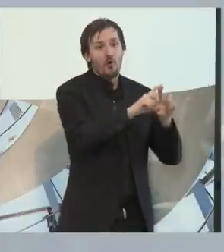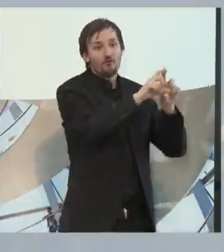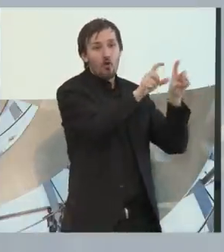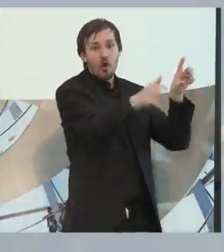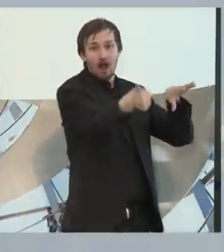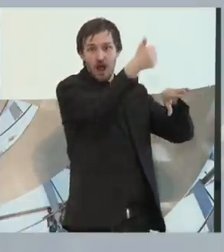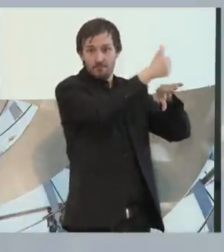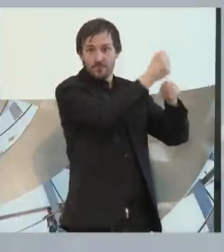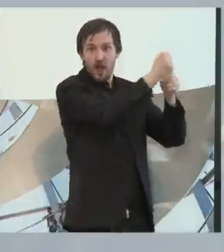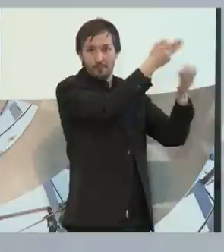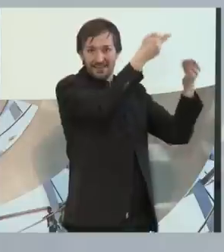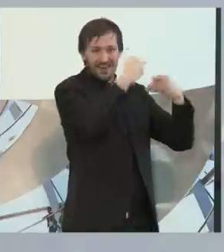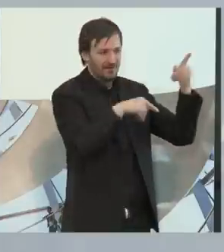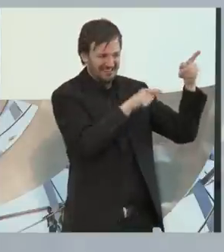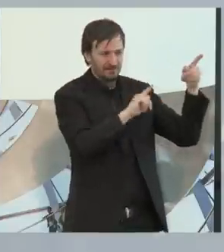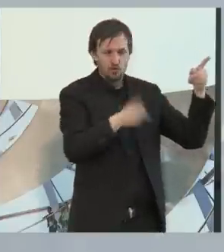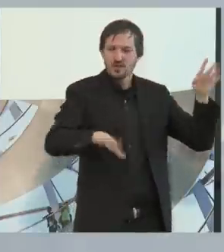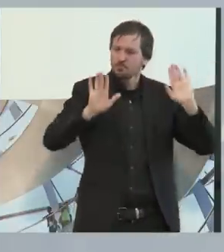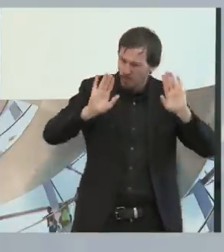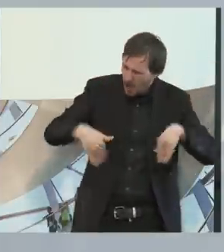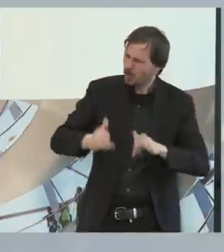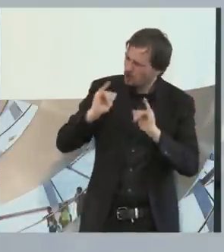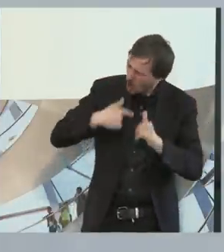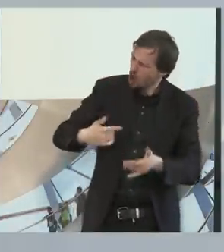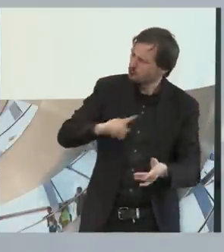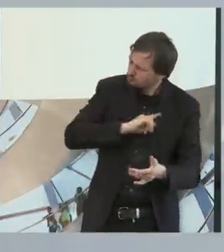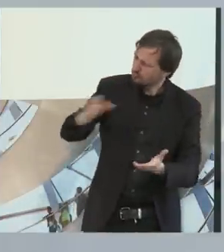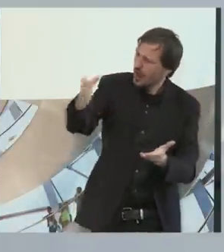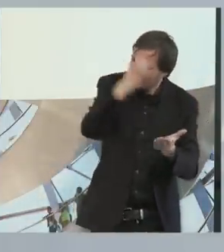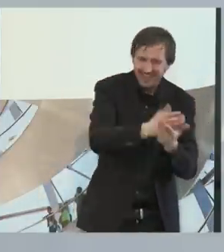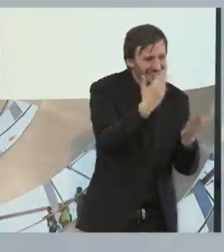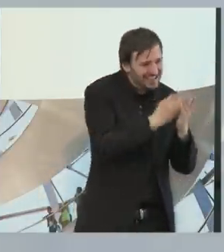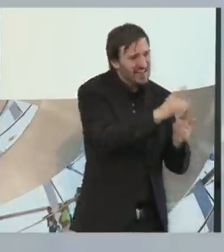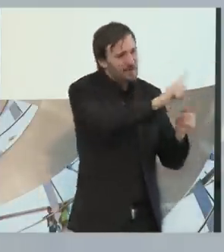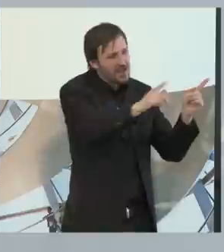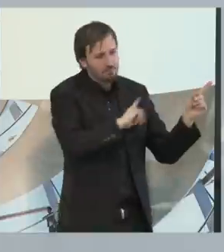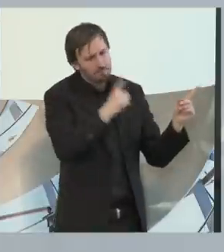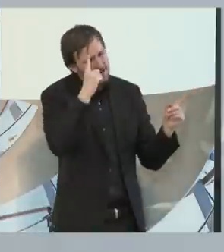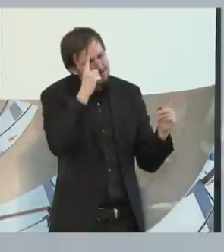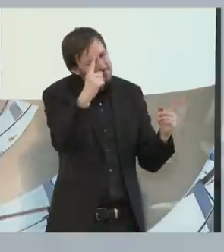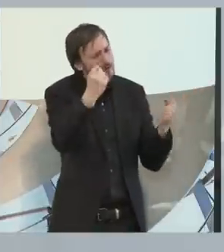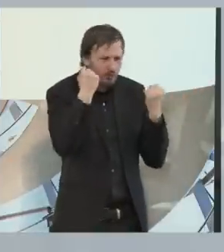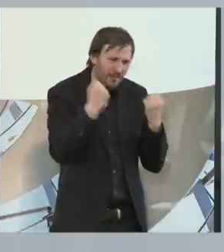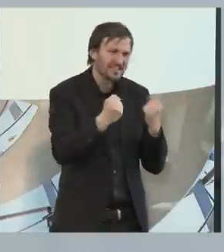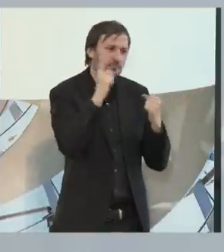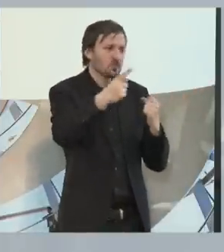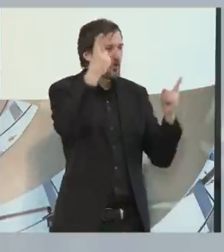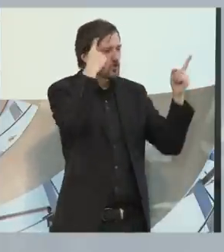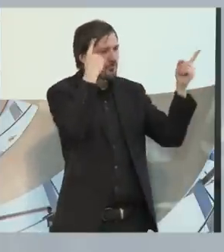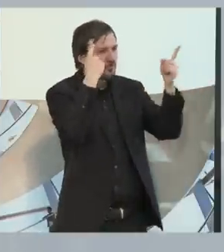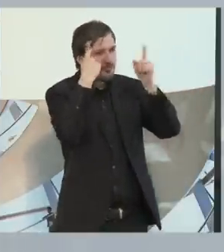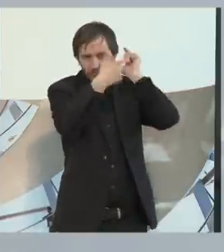an solchen Menschen einzustellen. Und ich bin fest davon überzeugt, da muss sich etwas in den Köpfen ändern. Und das möchte ich auch mal sagen. Ich habe ja noch,